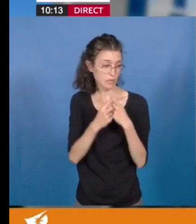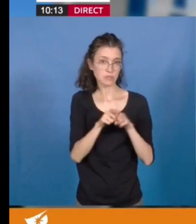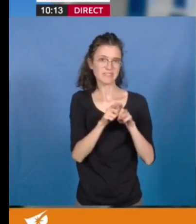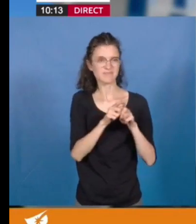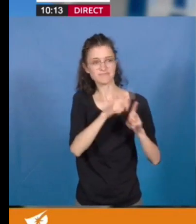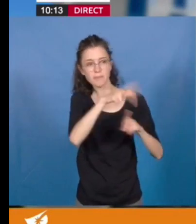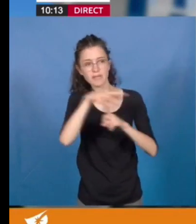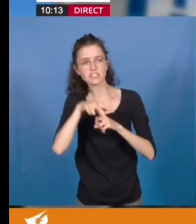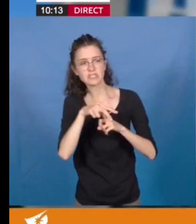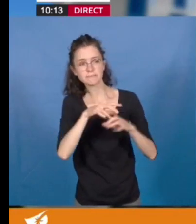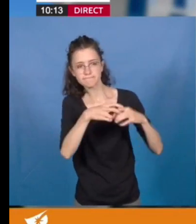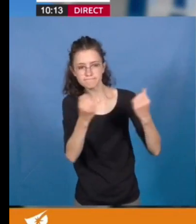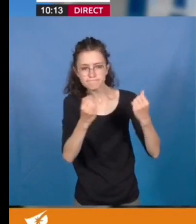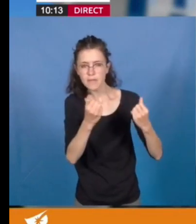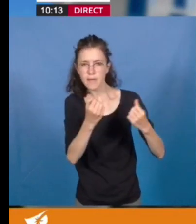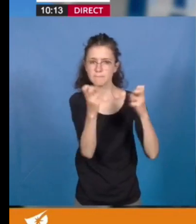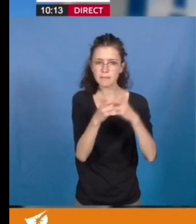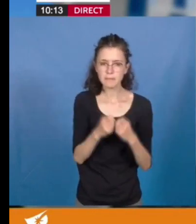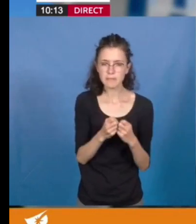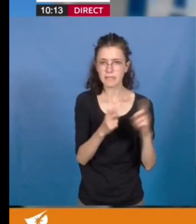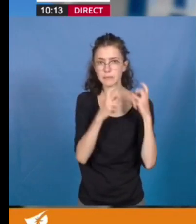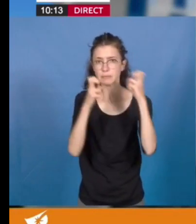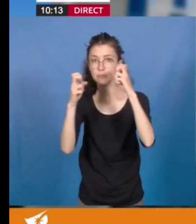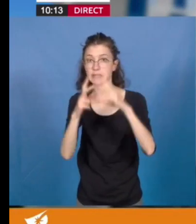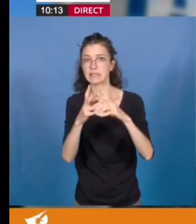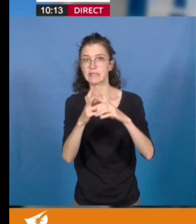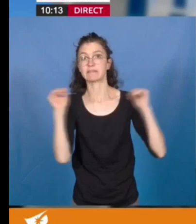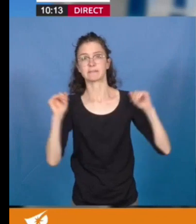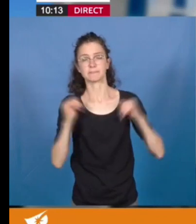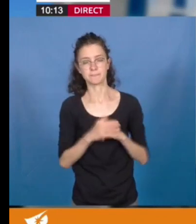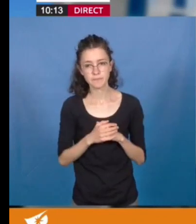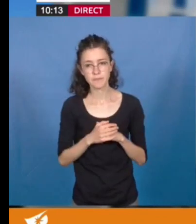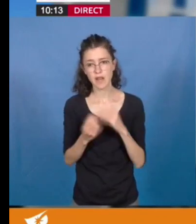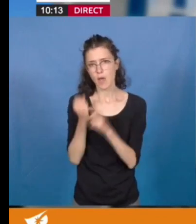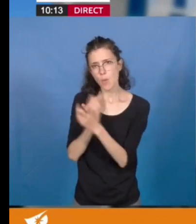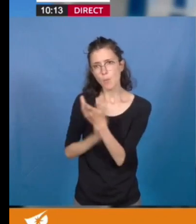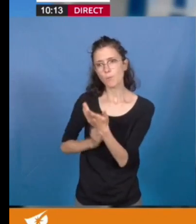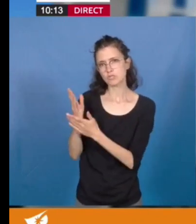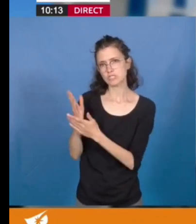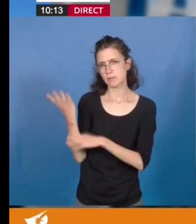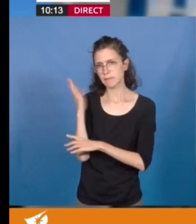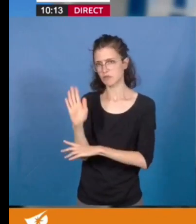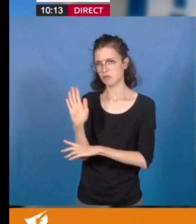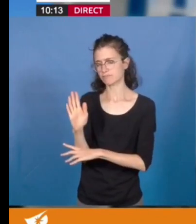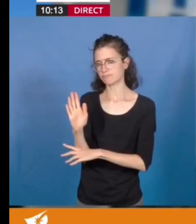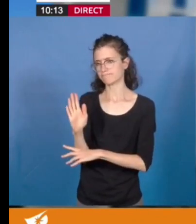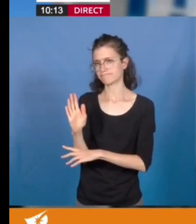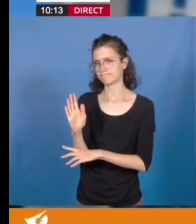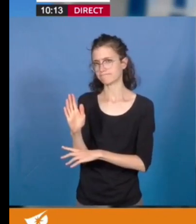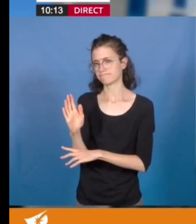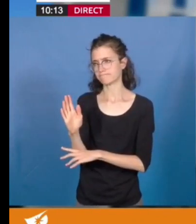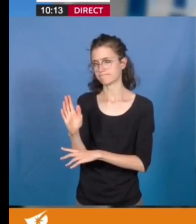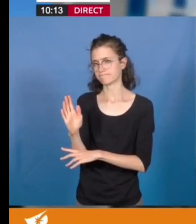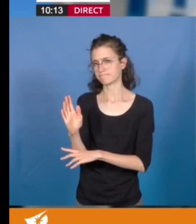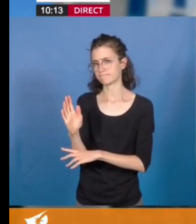approche globale comme nous l'envisageons ici. Le projet, tel qu'il est présenté, maintient un équilibre entre